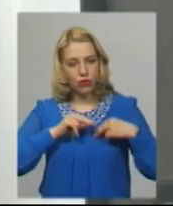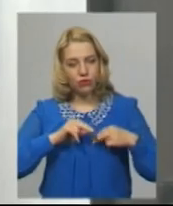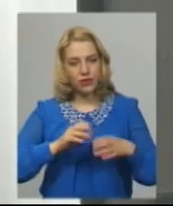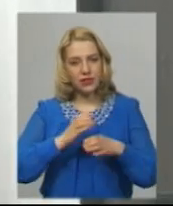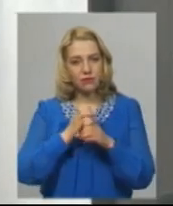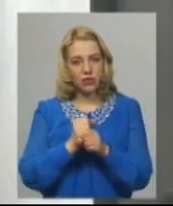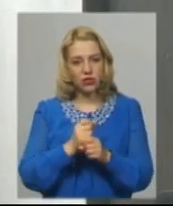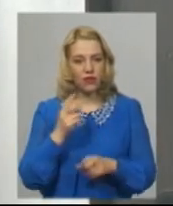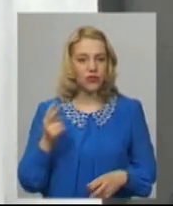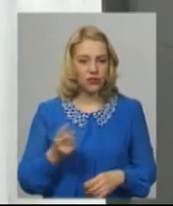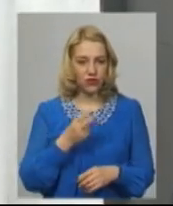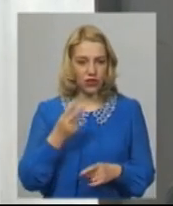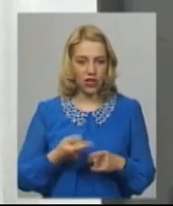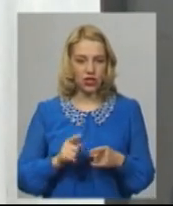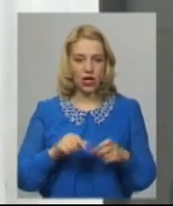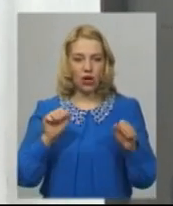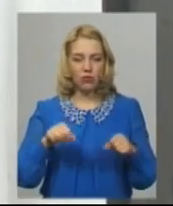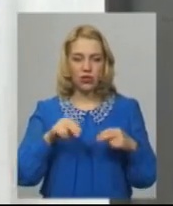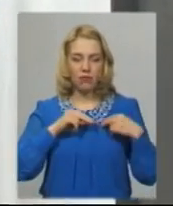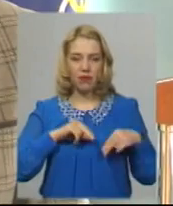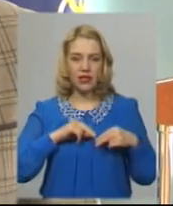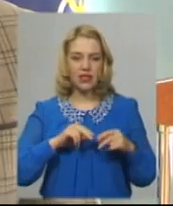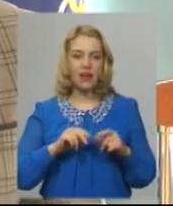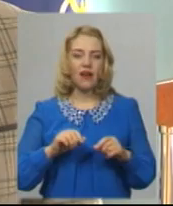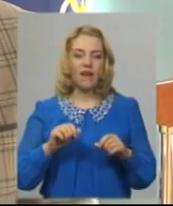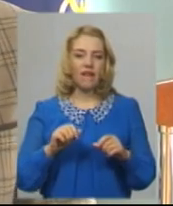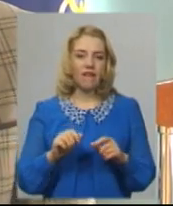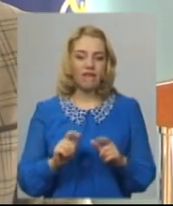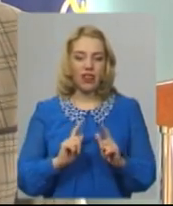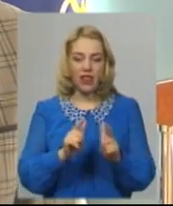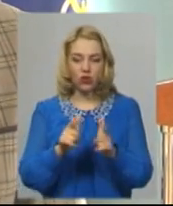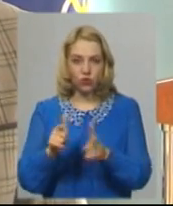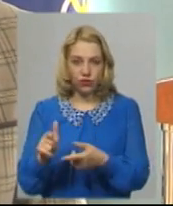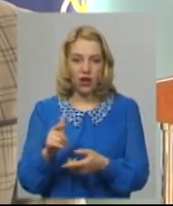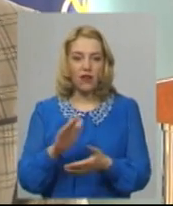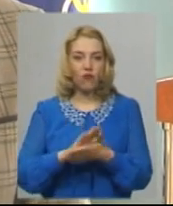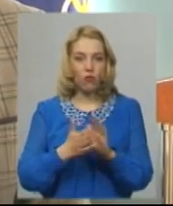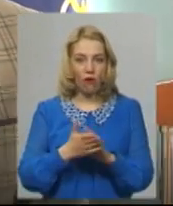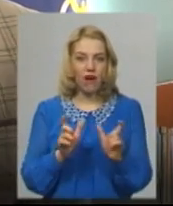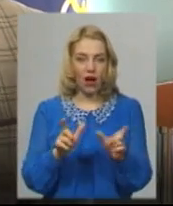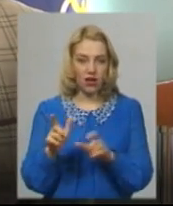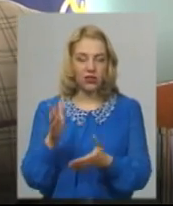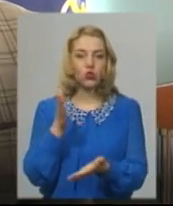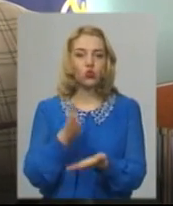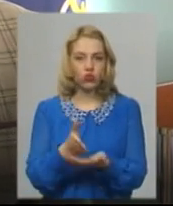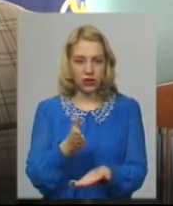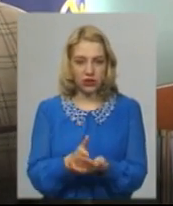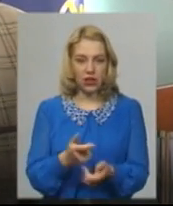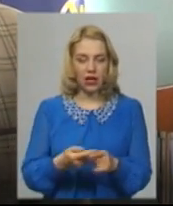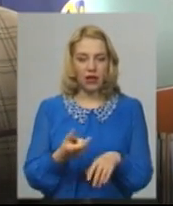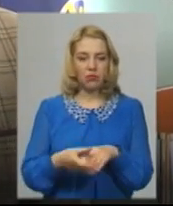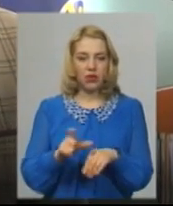звільнилося. Можливості працевлаштування в умовах карантину є. В період карантину нам вдалося працевлаштувати більше